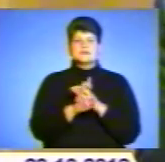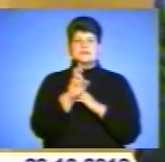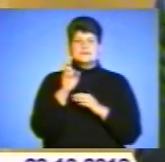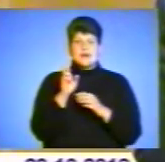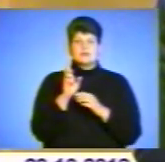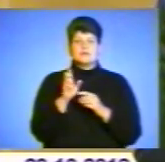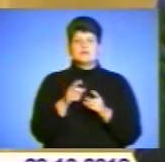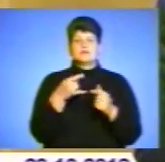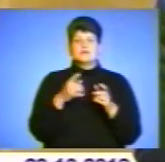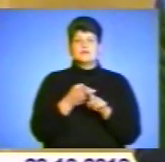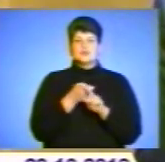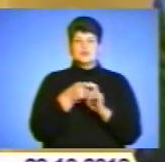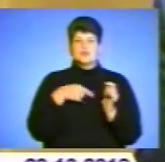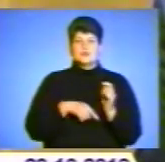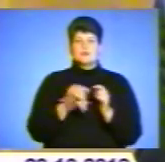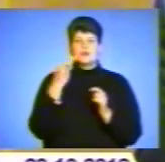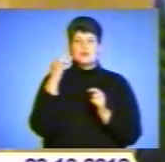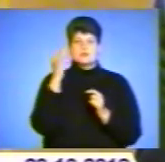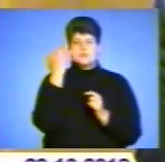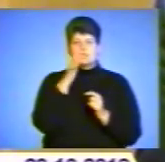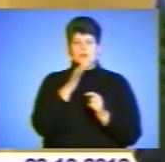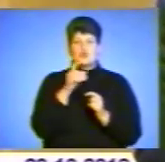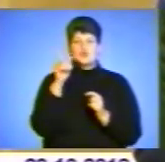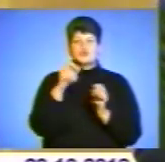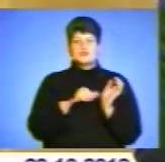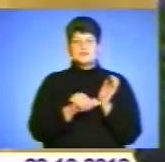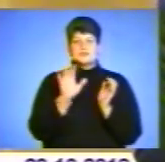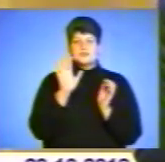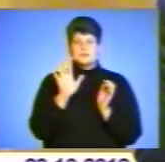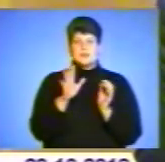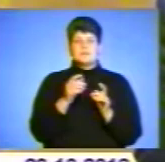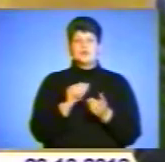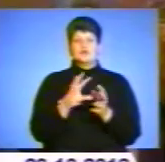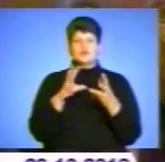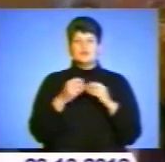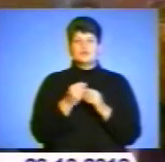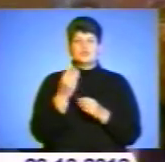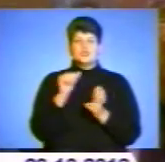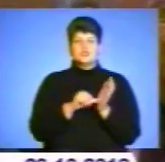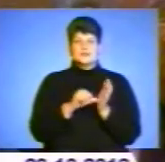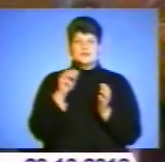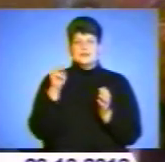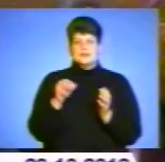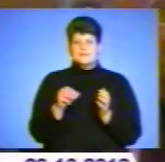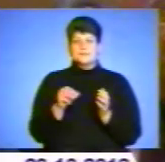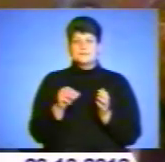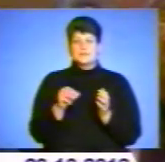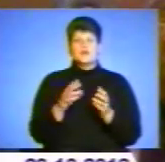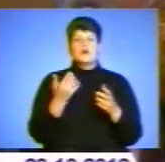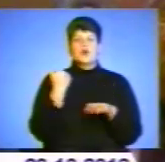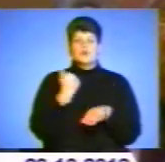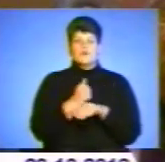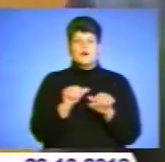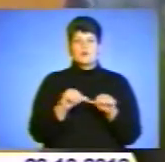Йосипа Сліпого. було видруковано 165 примірників на суму 6500 гривень. Голова постійної комісії з питань бюджету